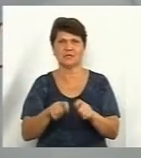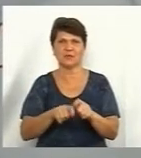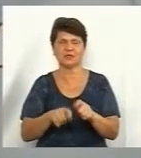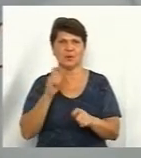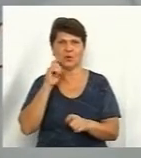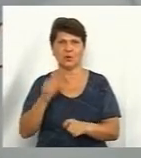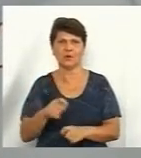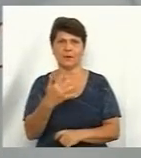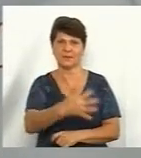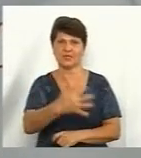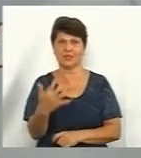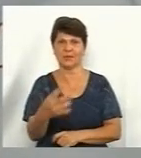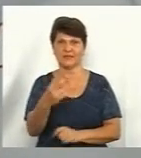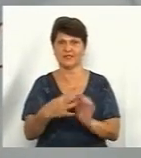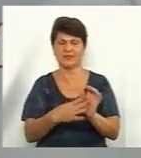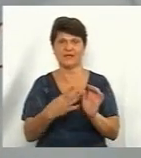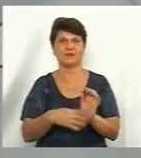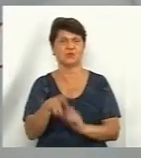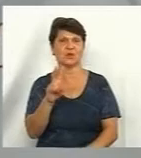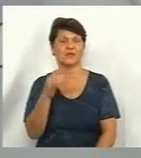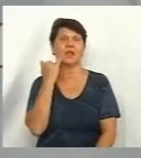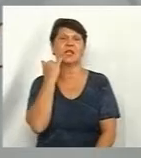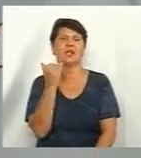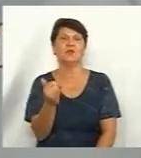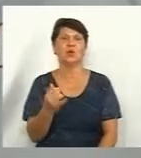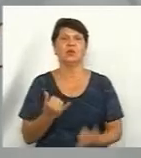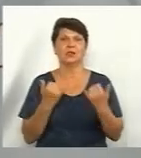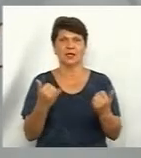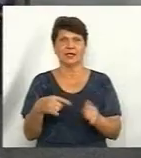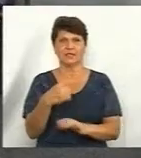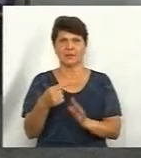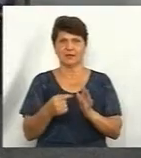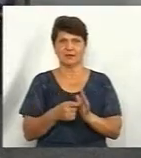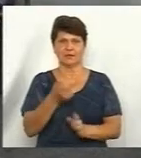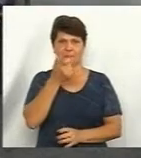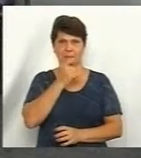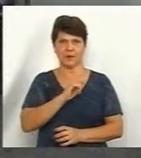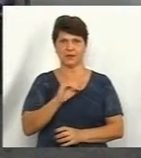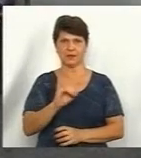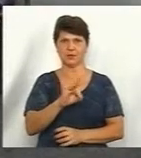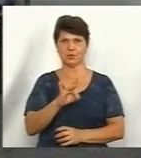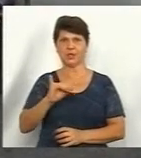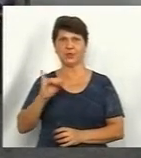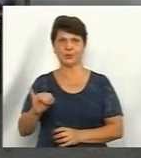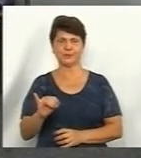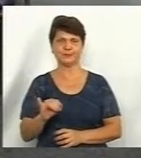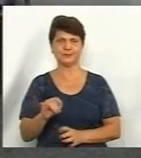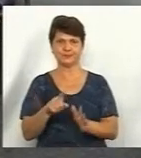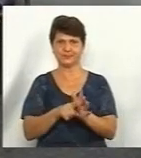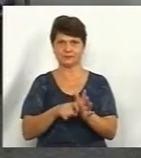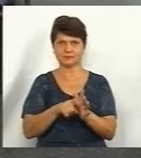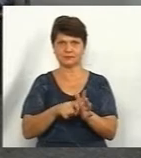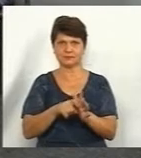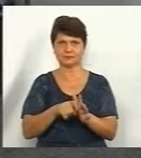області 55-29-92, телефон для запитань. Пане Юрію, сміттєкомплекс розташовують посеред